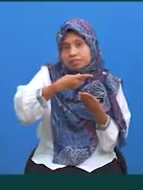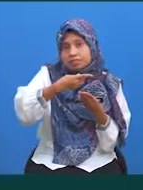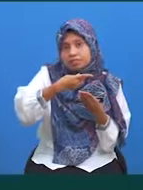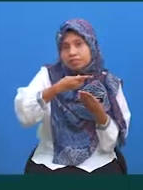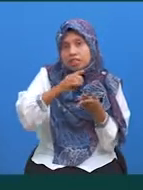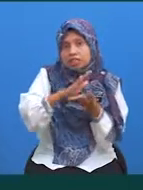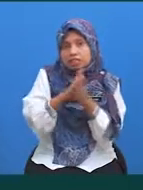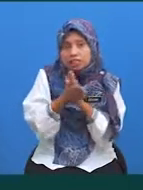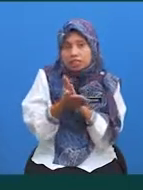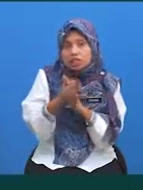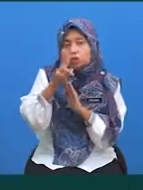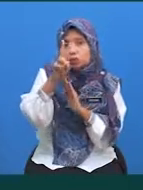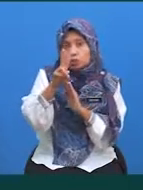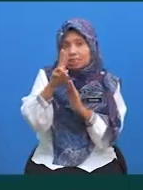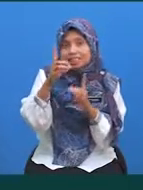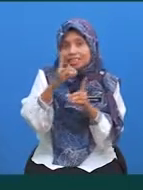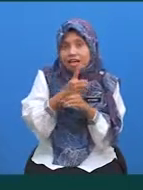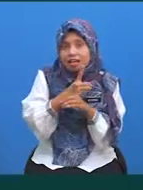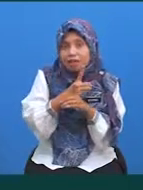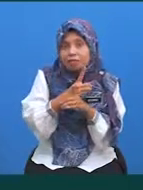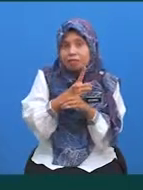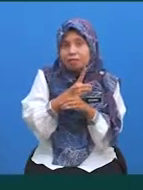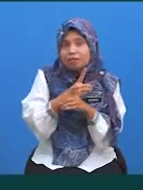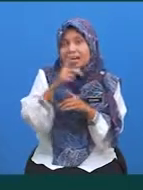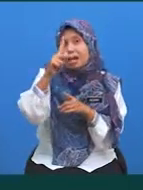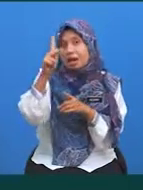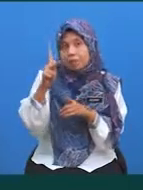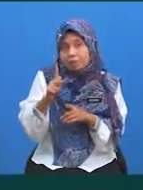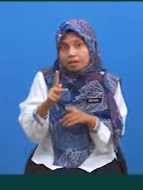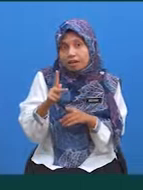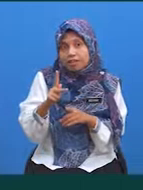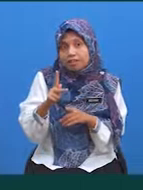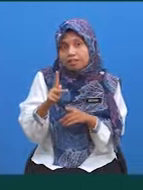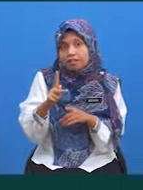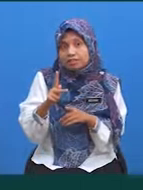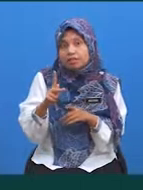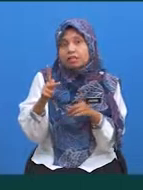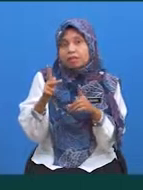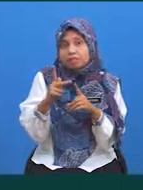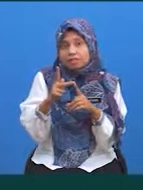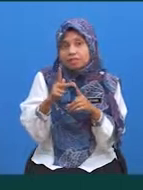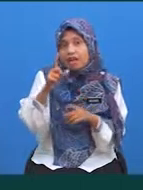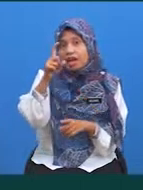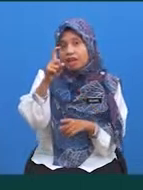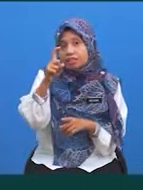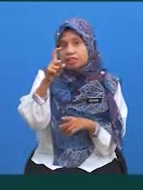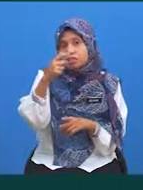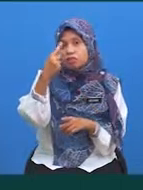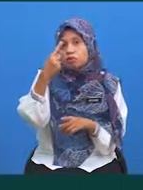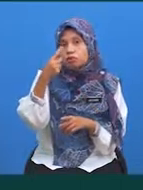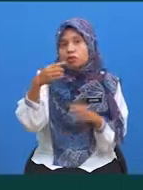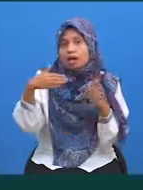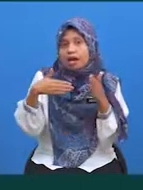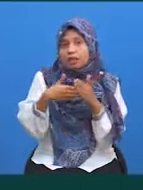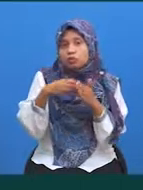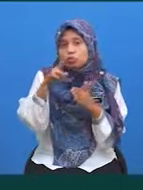jadi 2 darab dengan kamiran terhadap X bagi hat 2 hingga